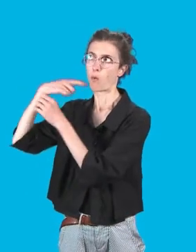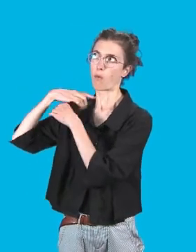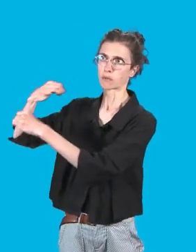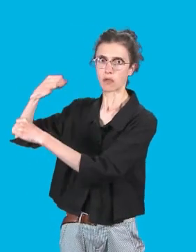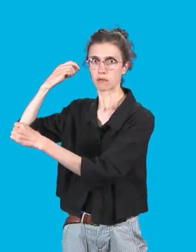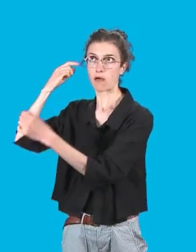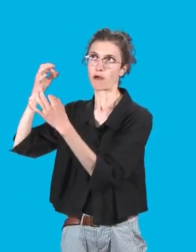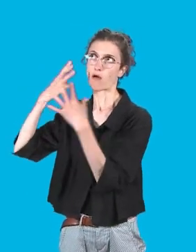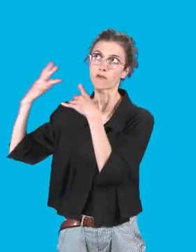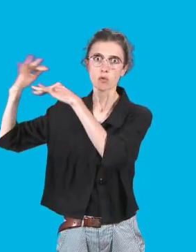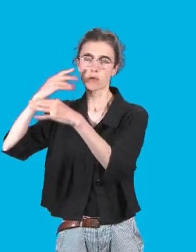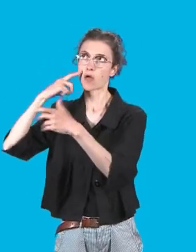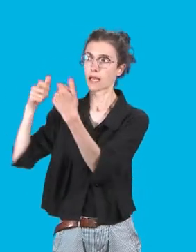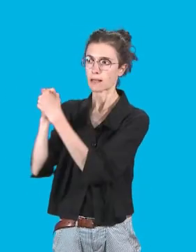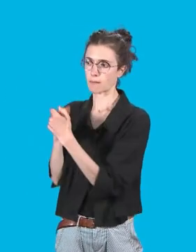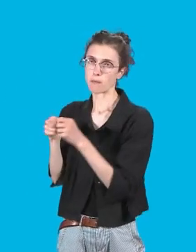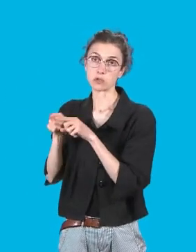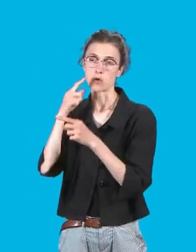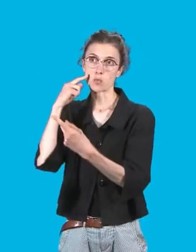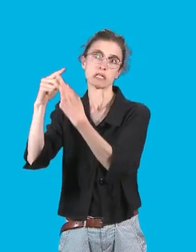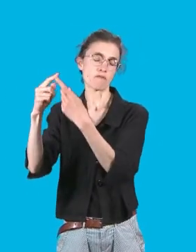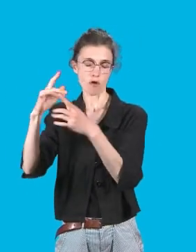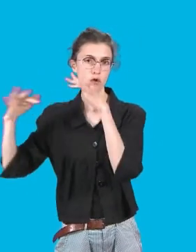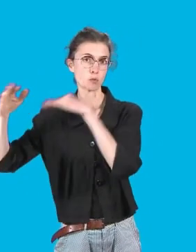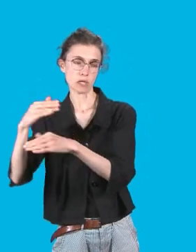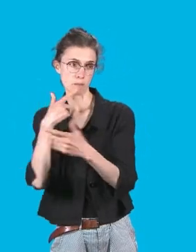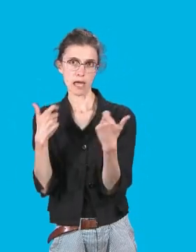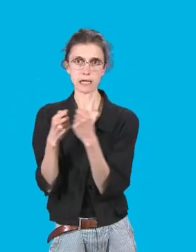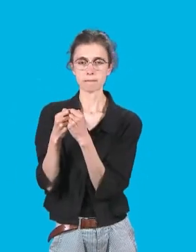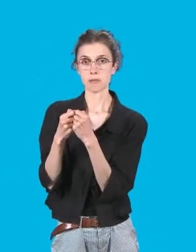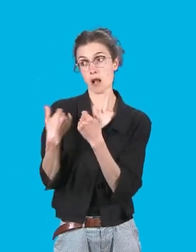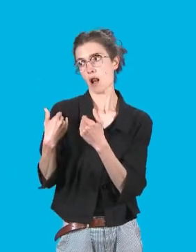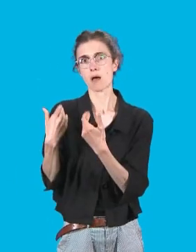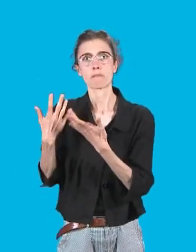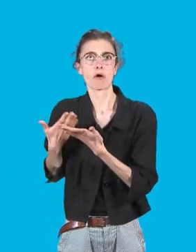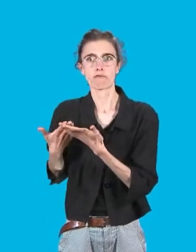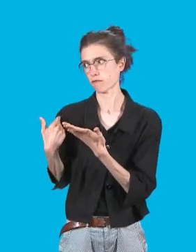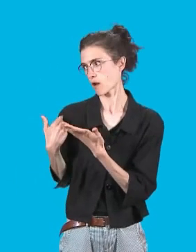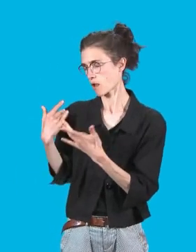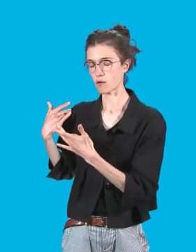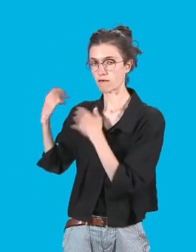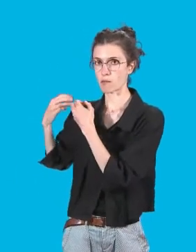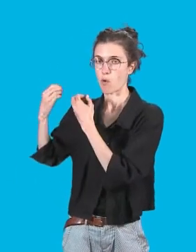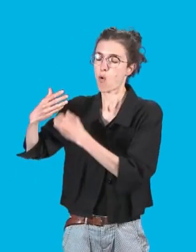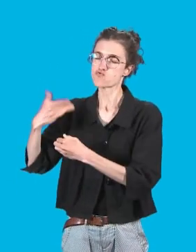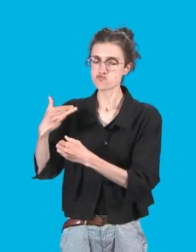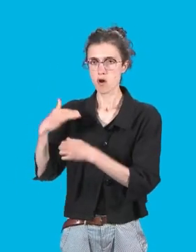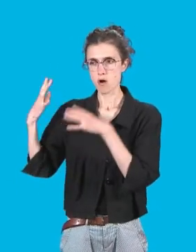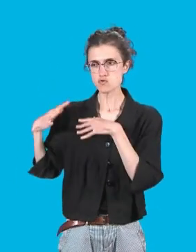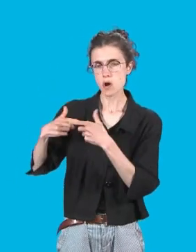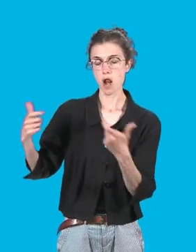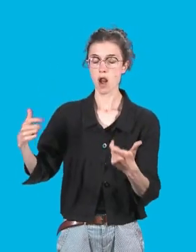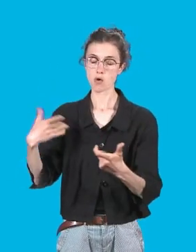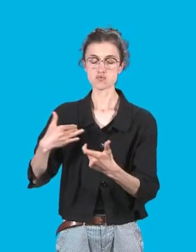dernières semaines nous l'ont rappelé avec violence, et de garantir un service de qualité pour l'ensemble des usagers. Ces investissements sont